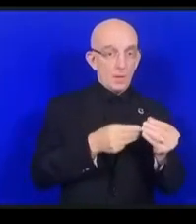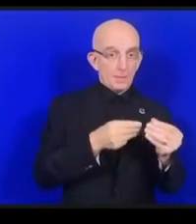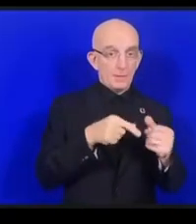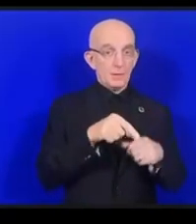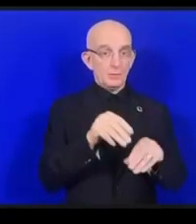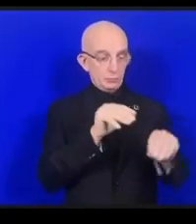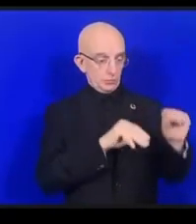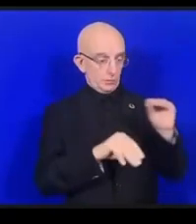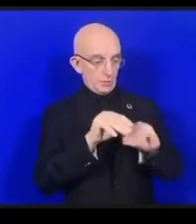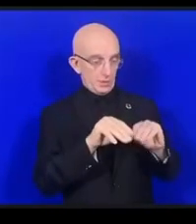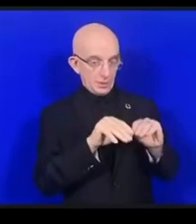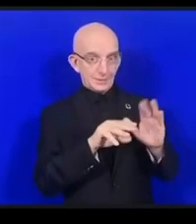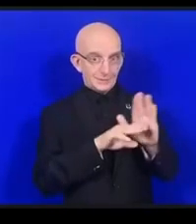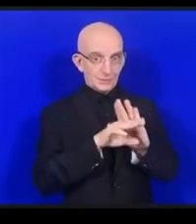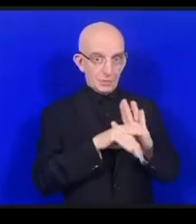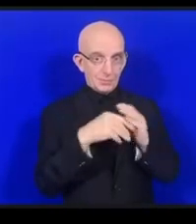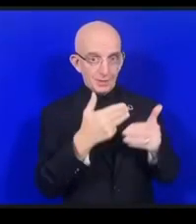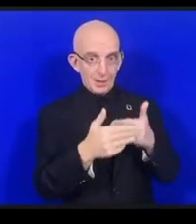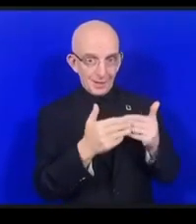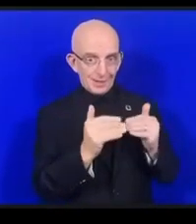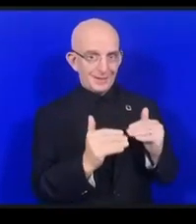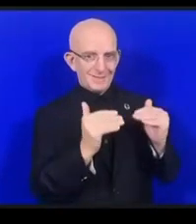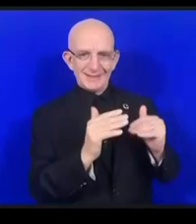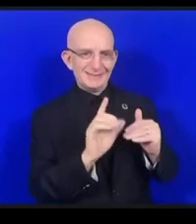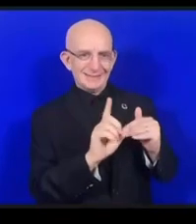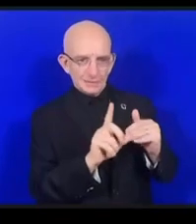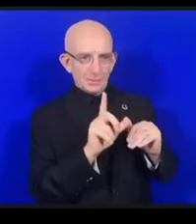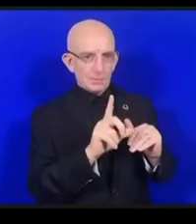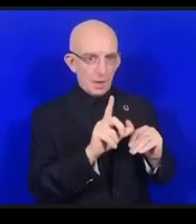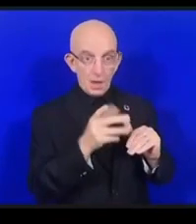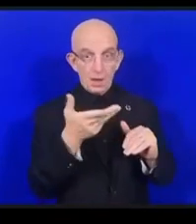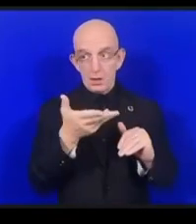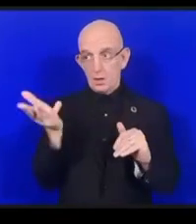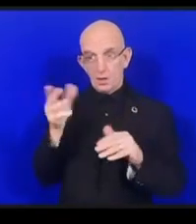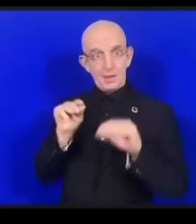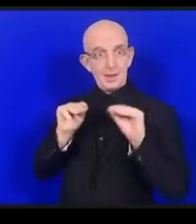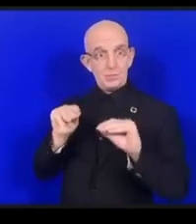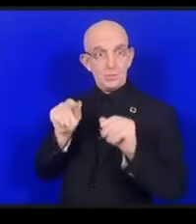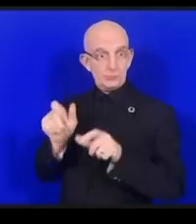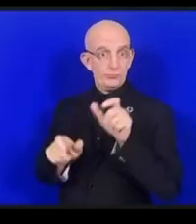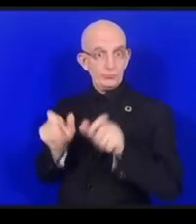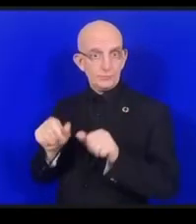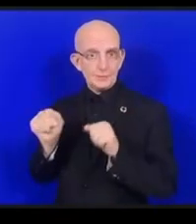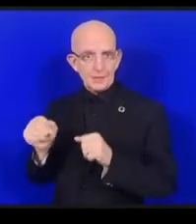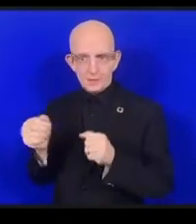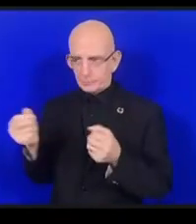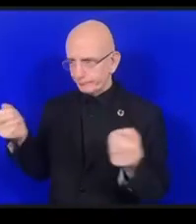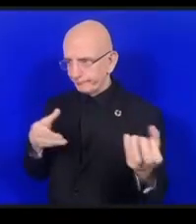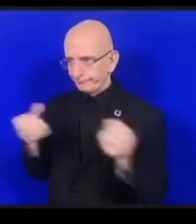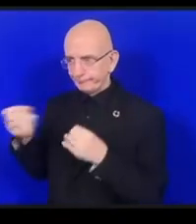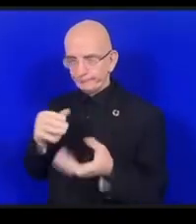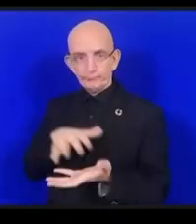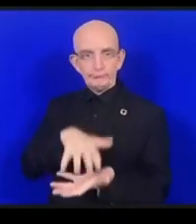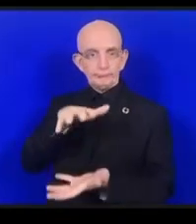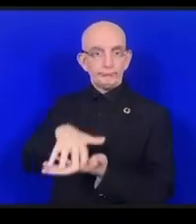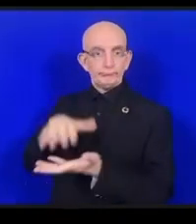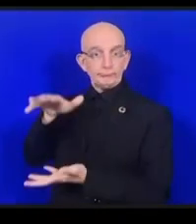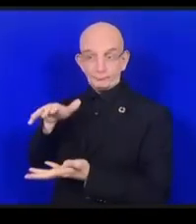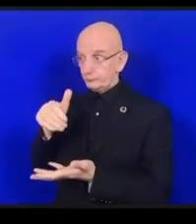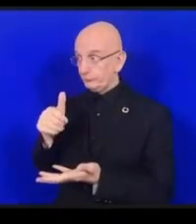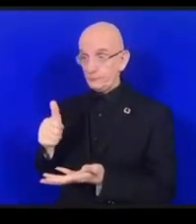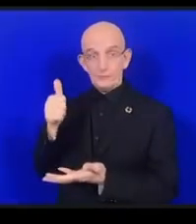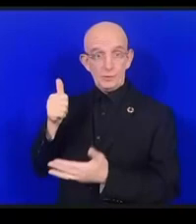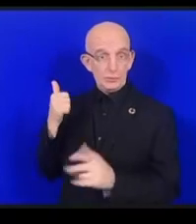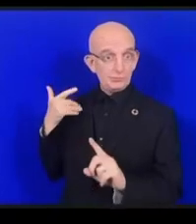例えばオーサリングプラットフォームつまり基本レベルに入れられるメカニズムがあります例えば写真などはオルドテックスを入れず